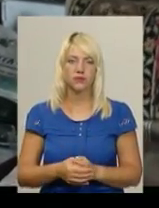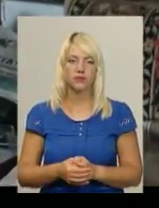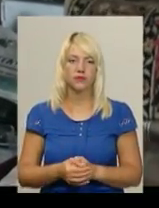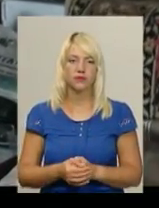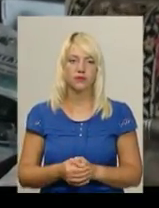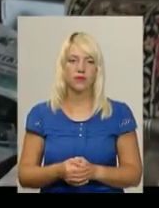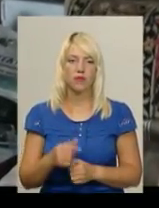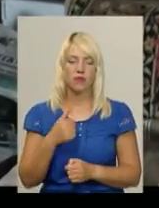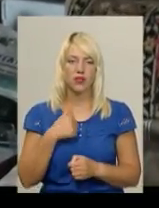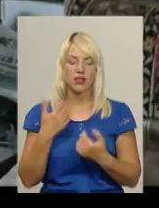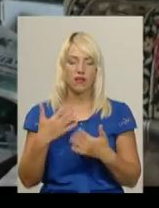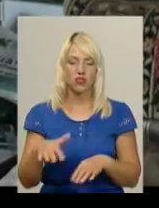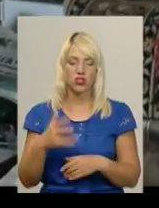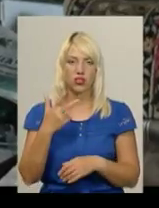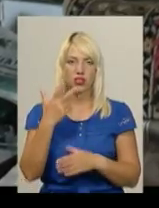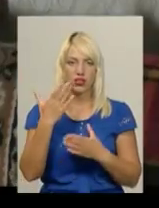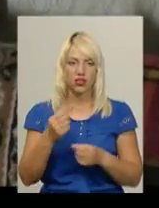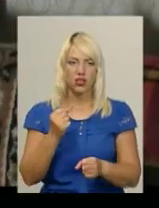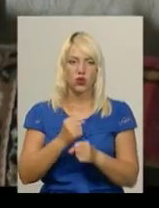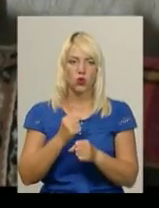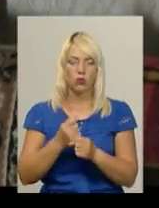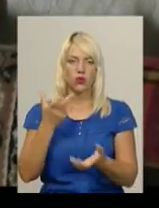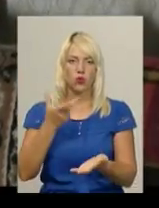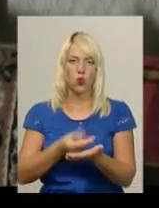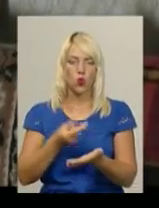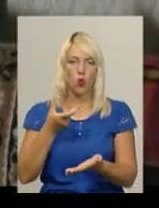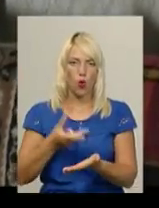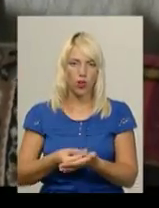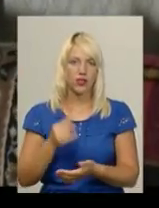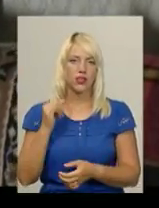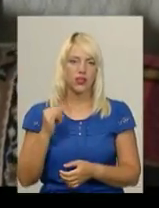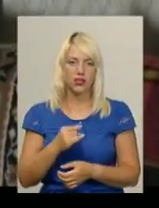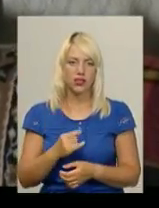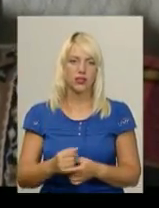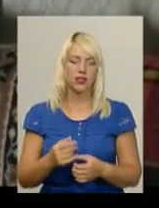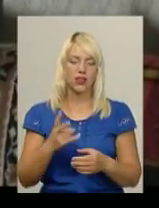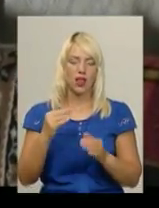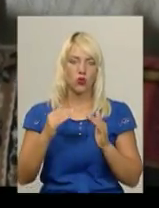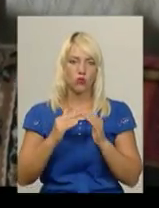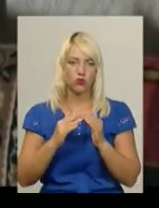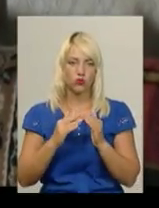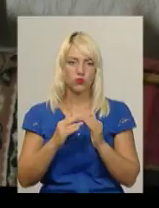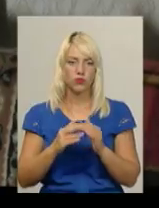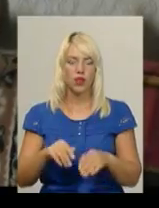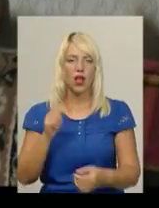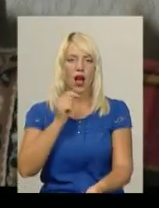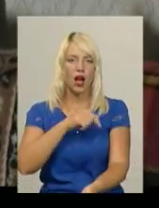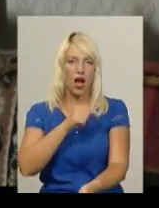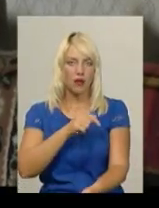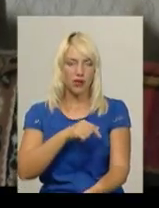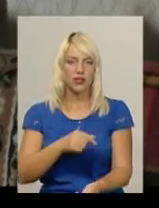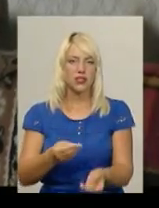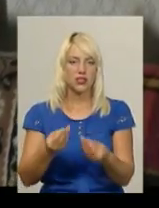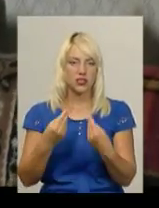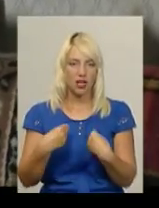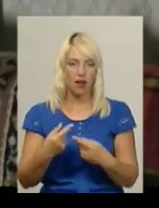Мені вже три дні роблять уколи на дому, капельниці ставлять,